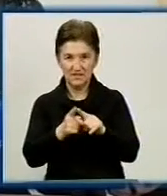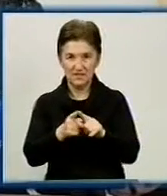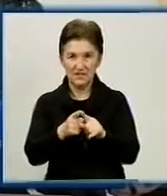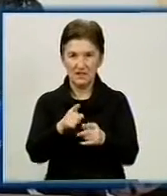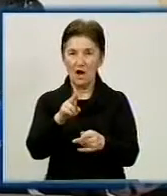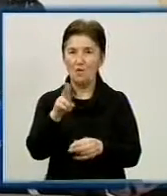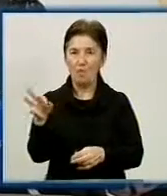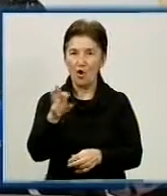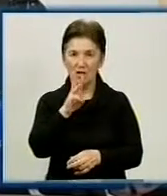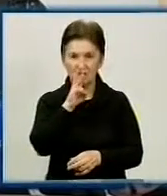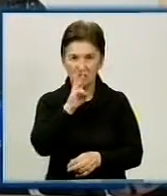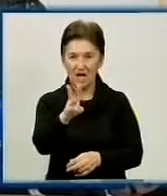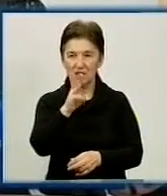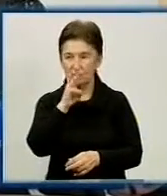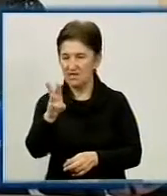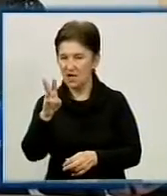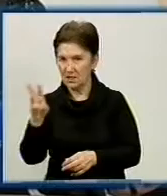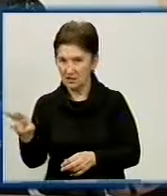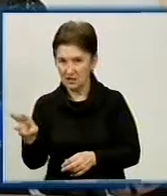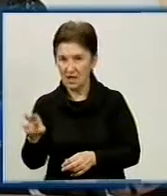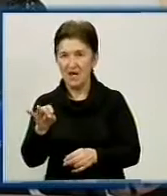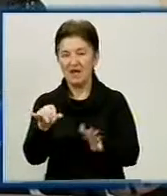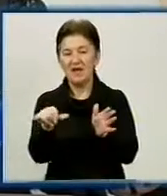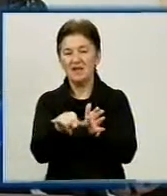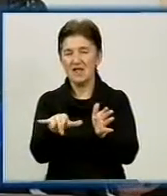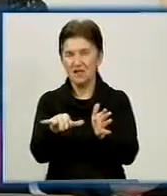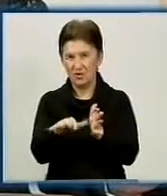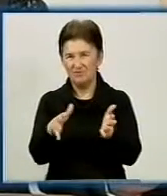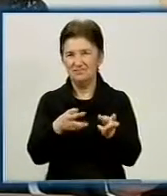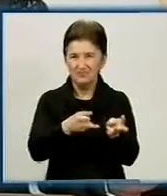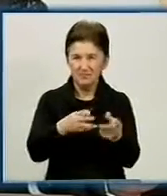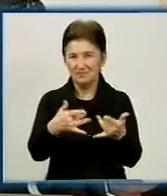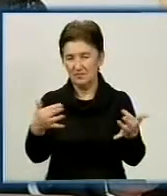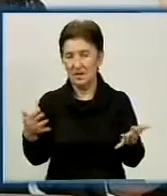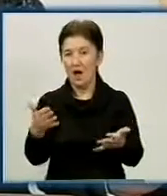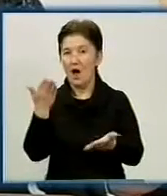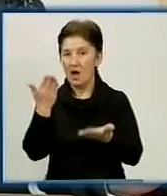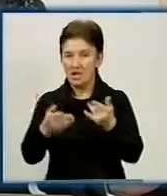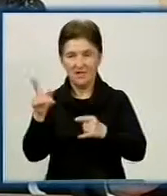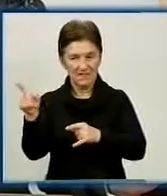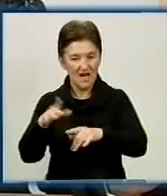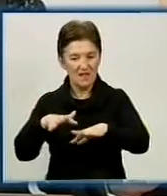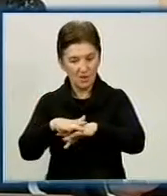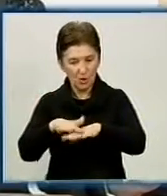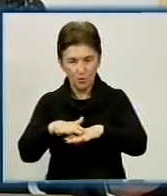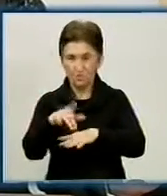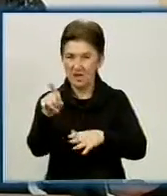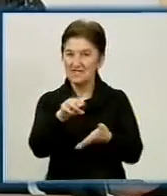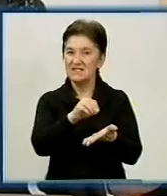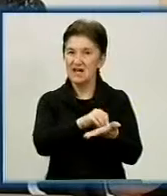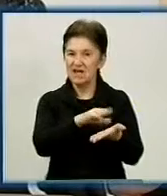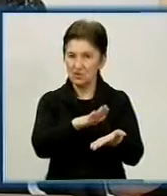заробітній платі і на енергоносії. Тобто, якщо рахується в органах казначейства зареєстровано